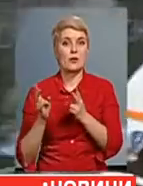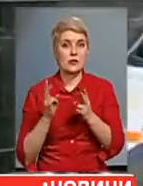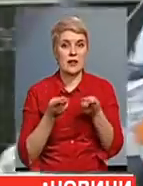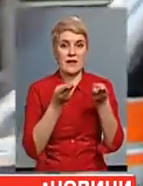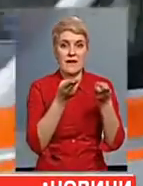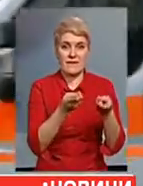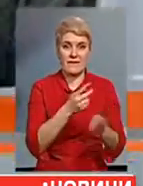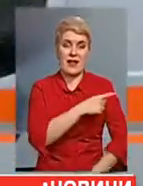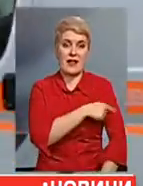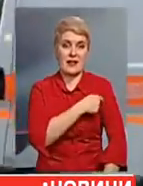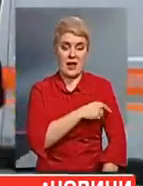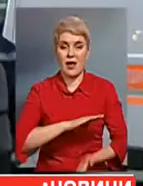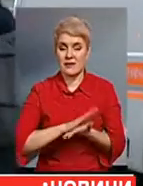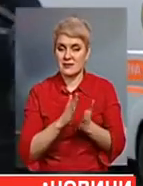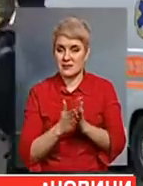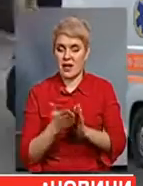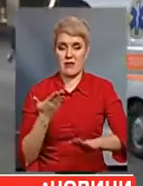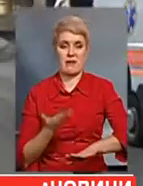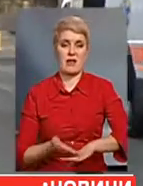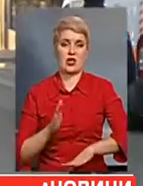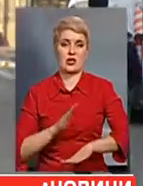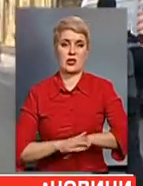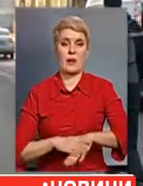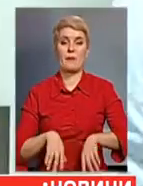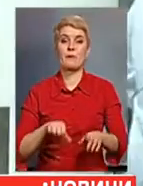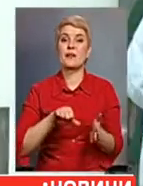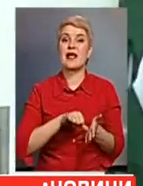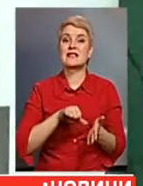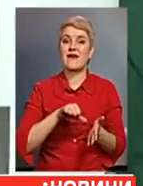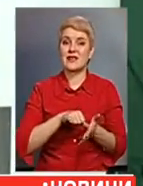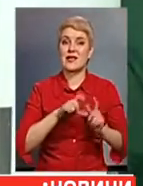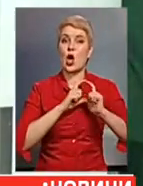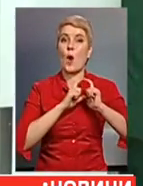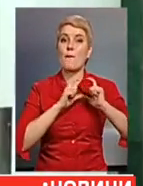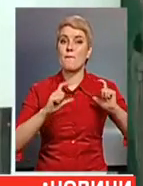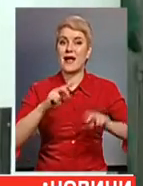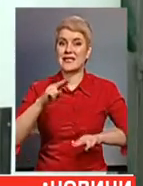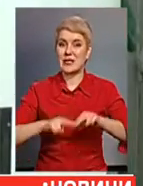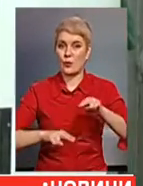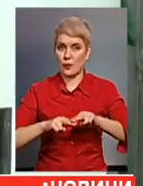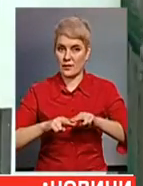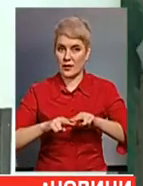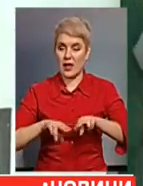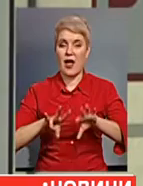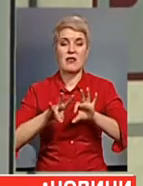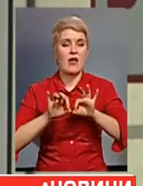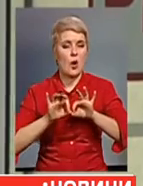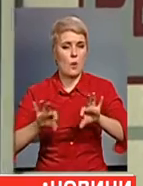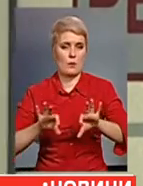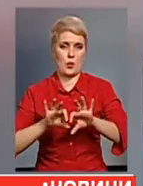Представники компанії-забудовника «Еталон плюс» інциденту не коментують. Їхні телефони не відповідають.